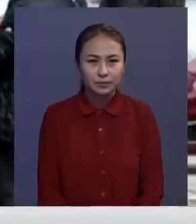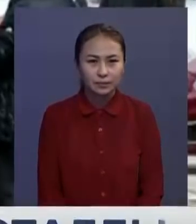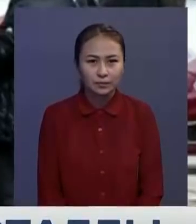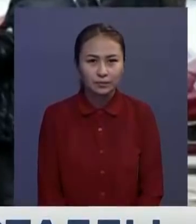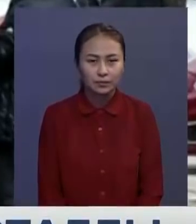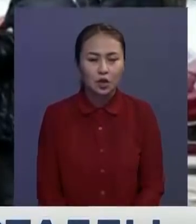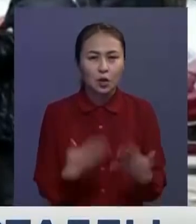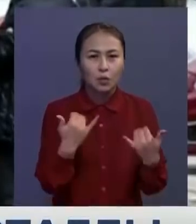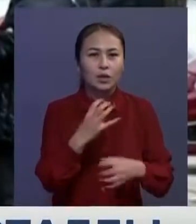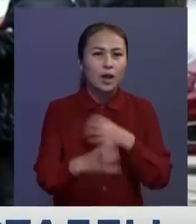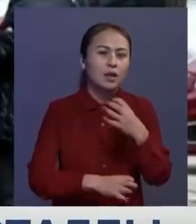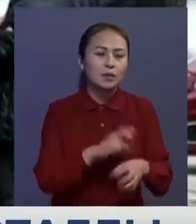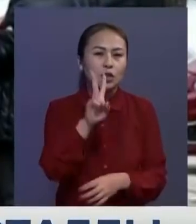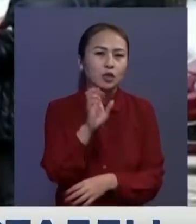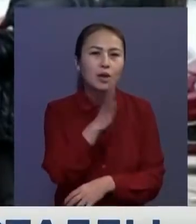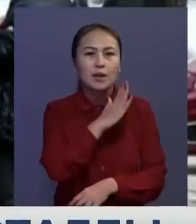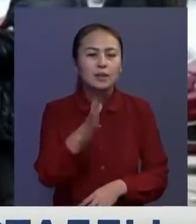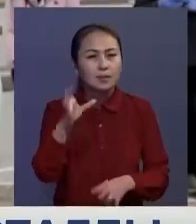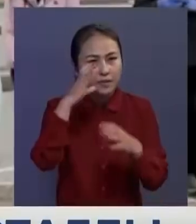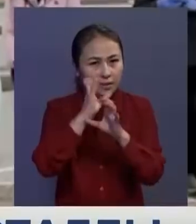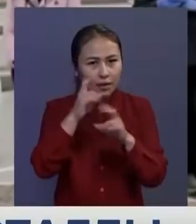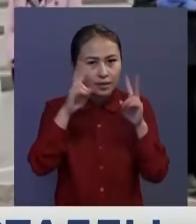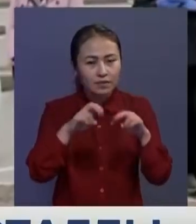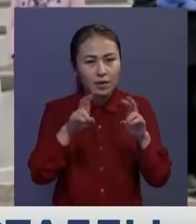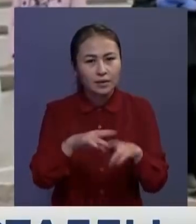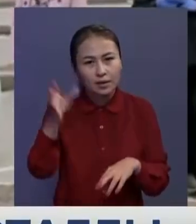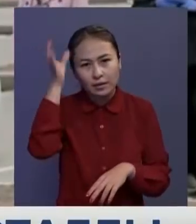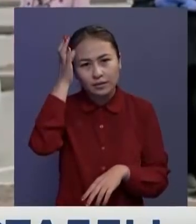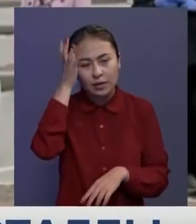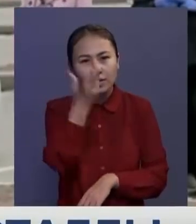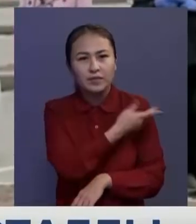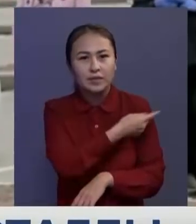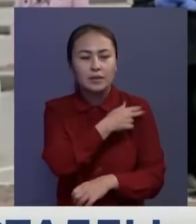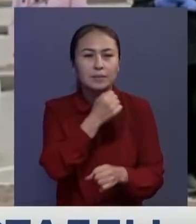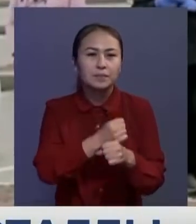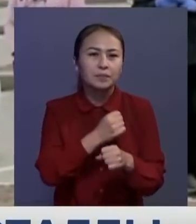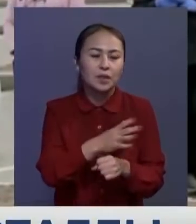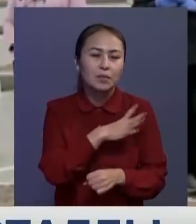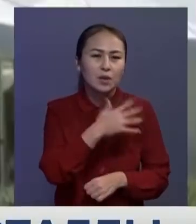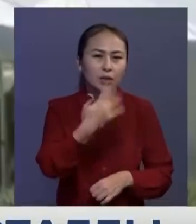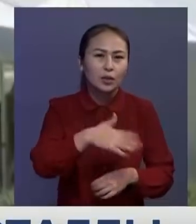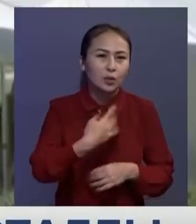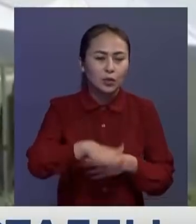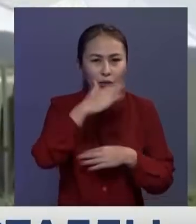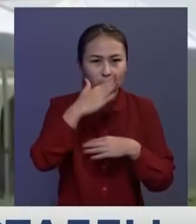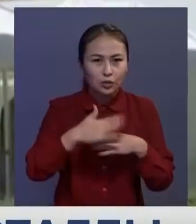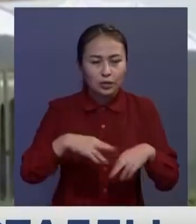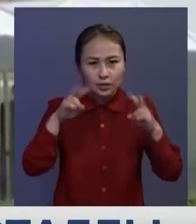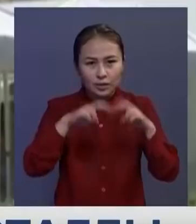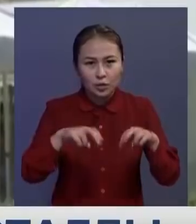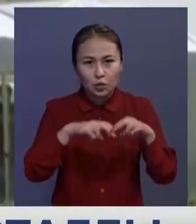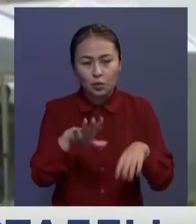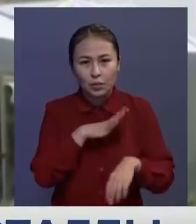Бүгінді әлемнің 200-ден астам зертқанасында коронавирусқа қарсы вакцин әзірленуді. Олардың елуге жуғы зерттеудің соң